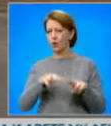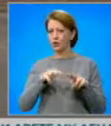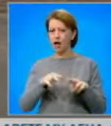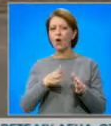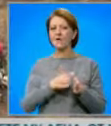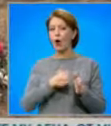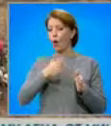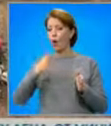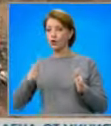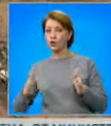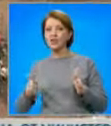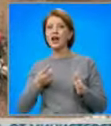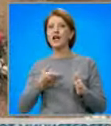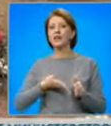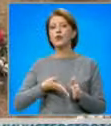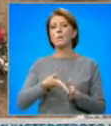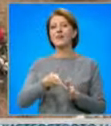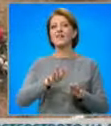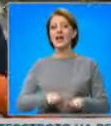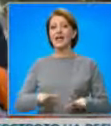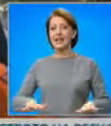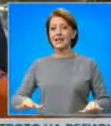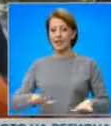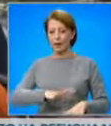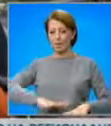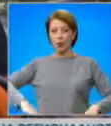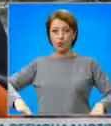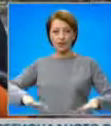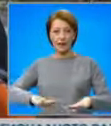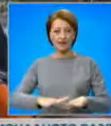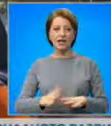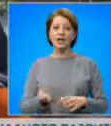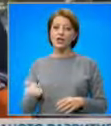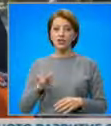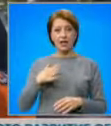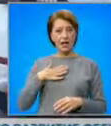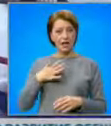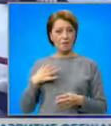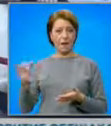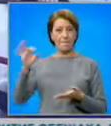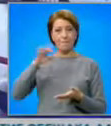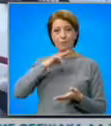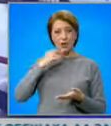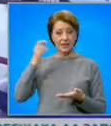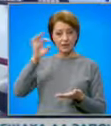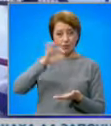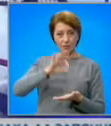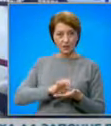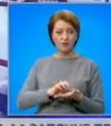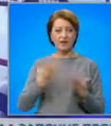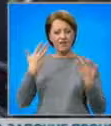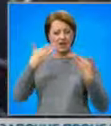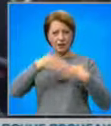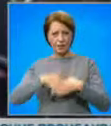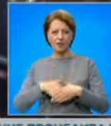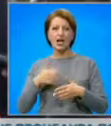участък, минаващ покрай Детска площадка и Луна парк. Ще има и полицейско присъствие и в тъмната част. Ще има и радари, които са